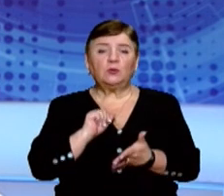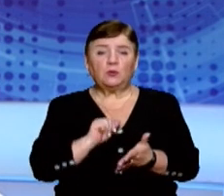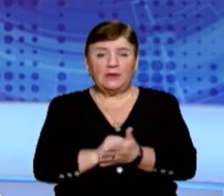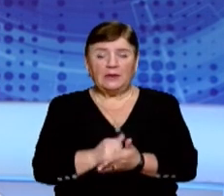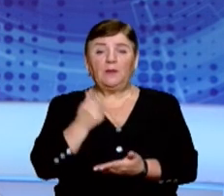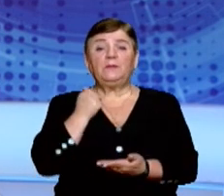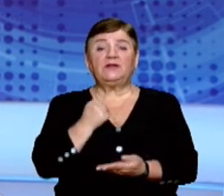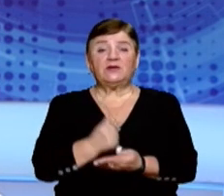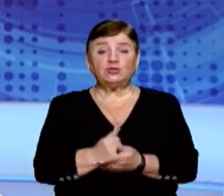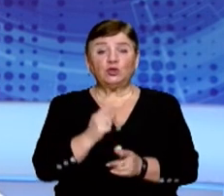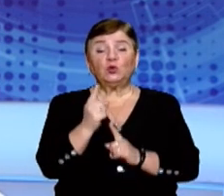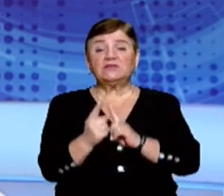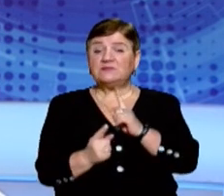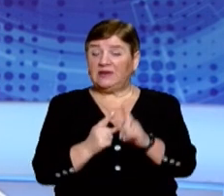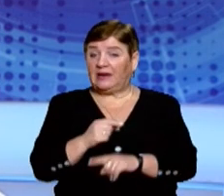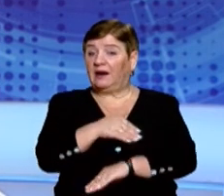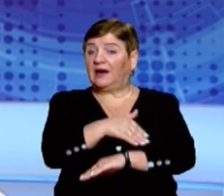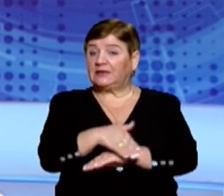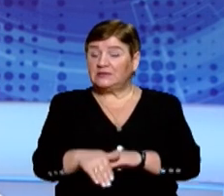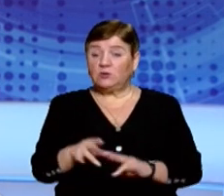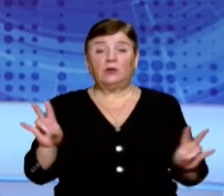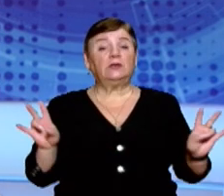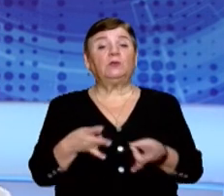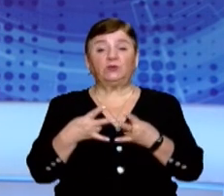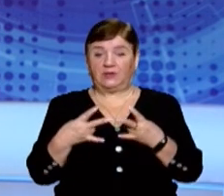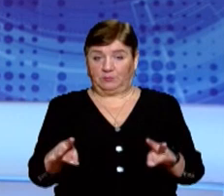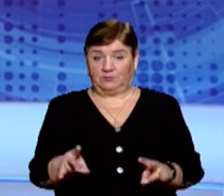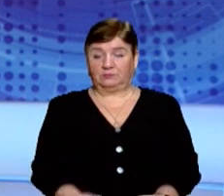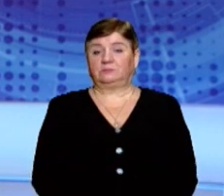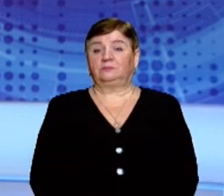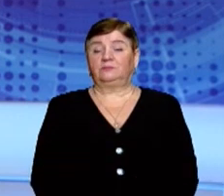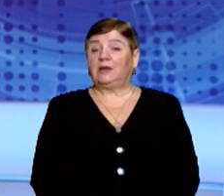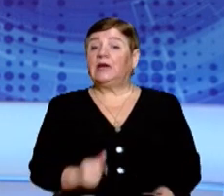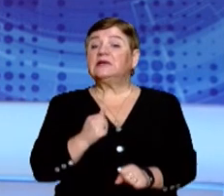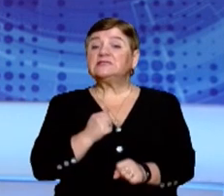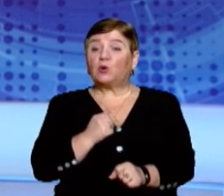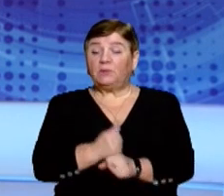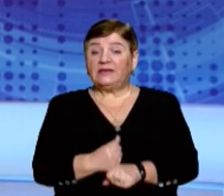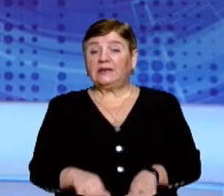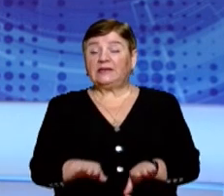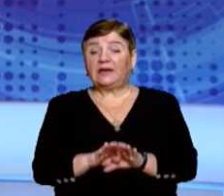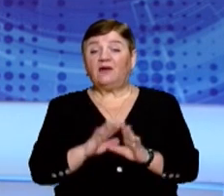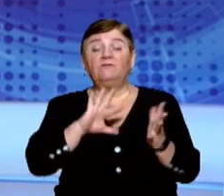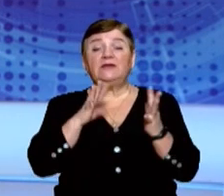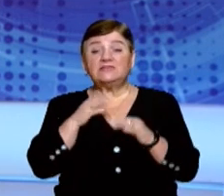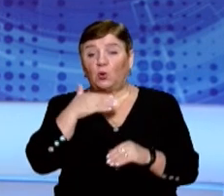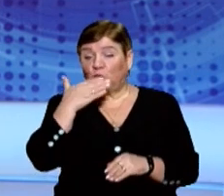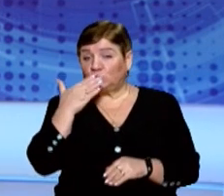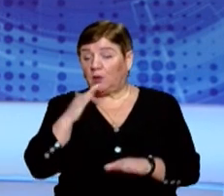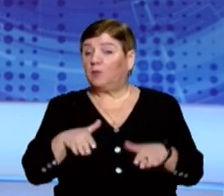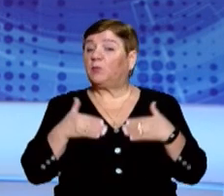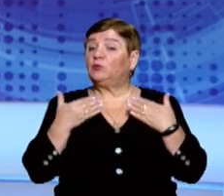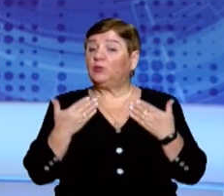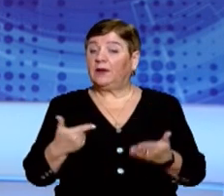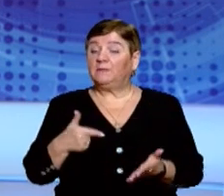які підтверджують, що ви змінили виборчу адресу, не потрібні. Зробити парк в Шахтинському лісі в Ужгороді пропонує